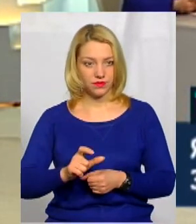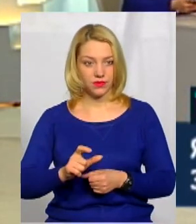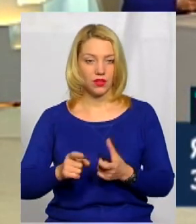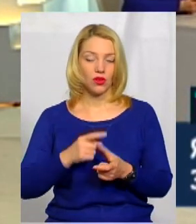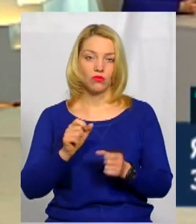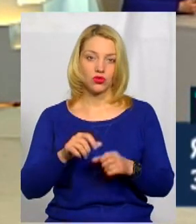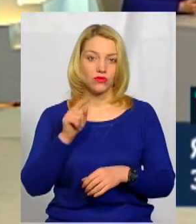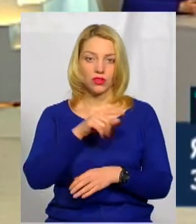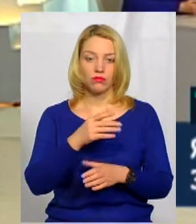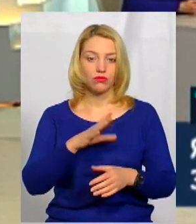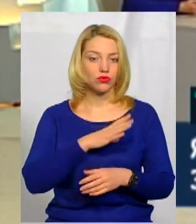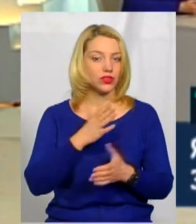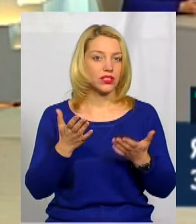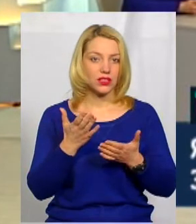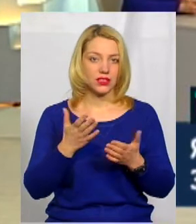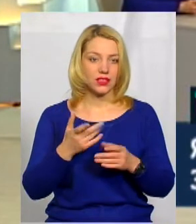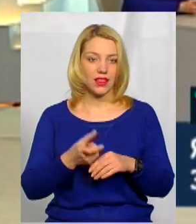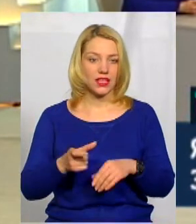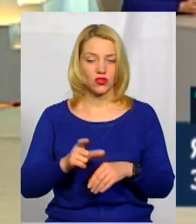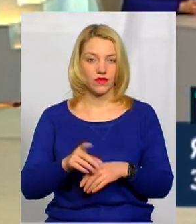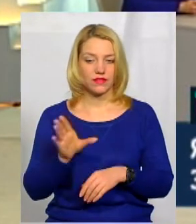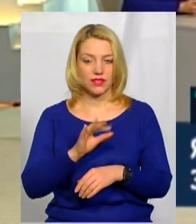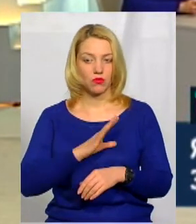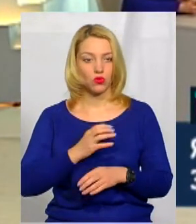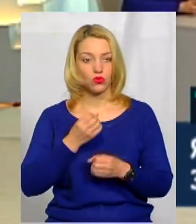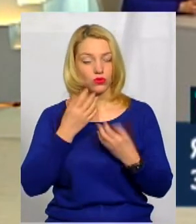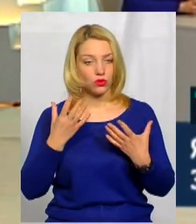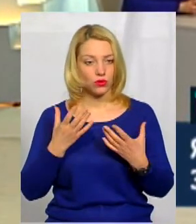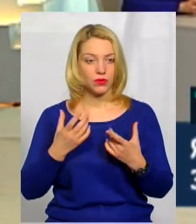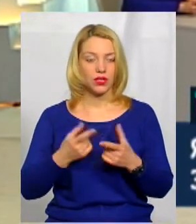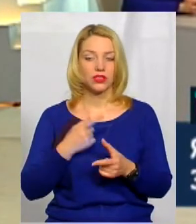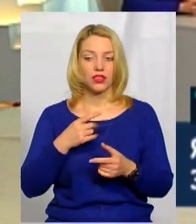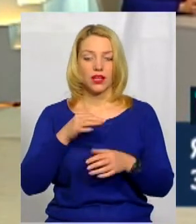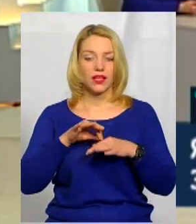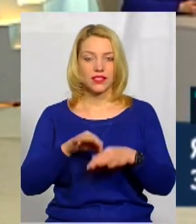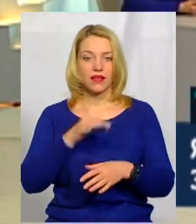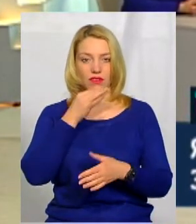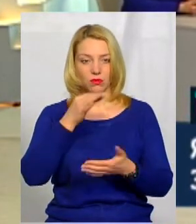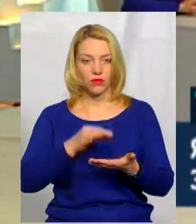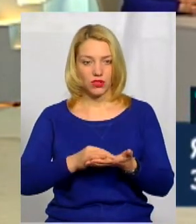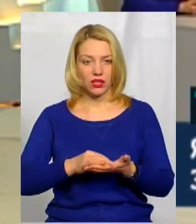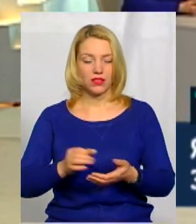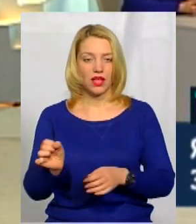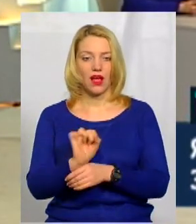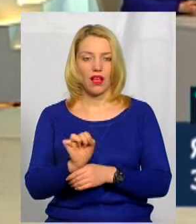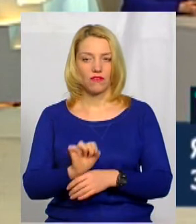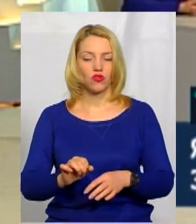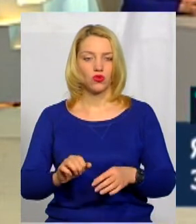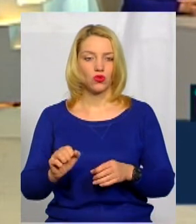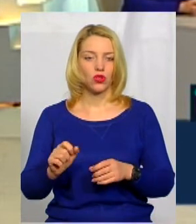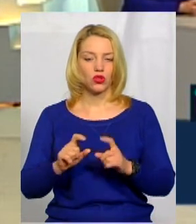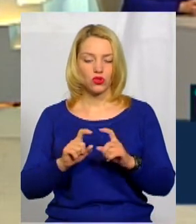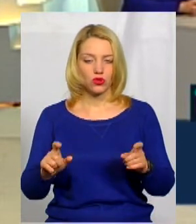можливо, там були якісь, не зовсім все було добре, чи несе відповідальність автошкола за